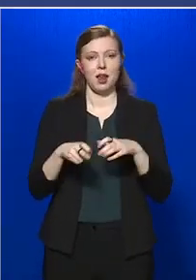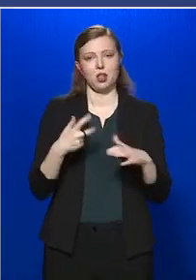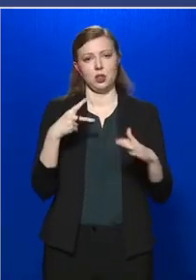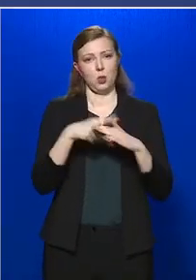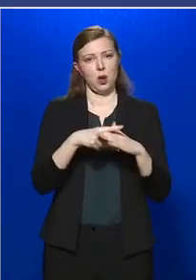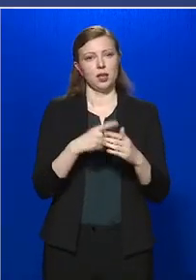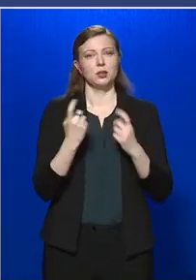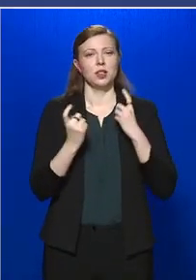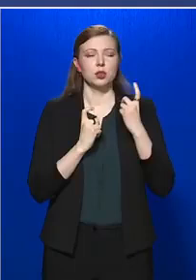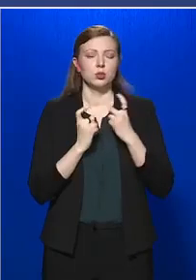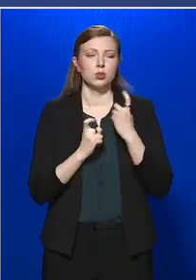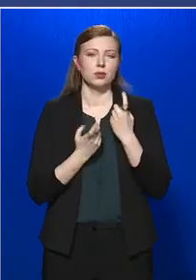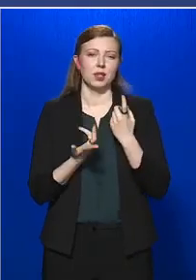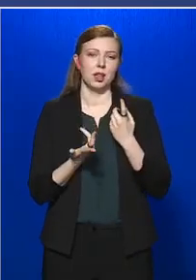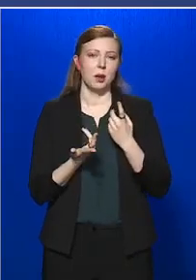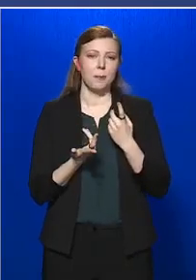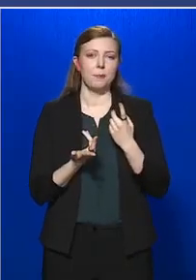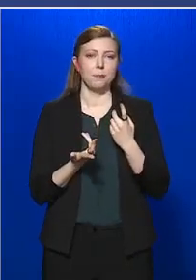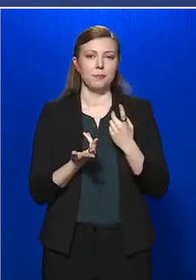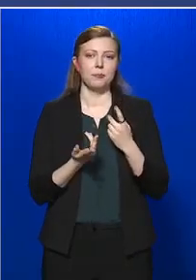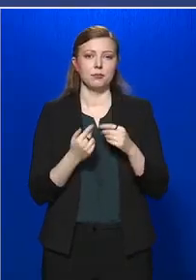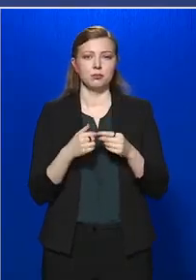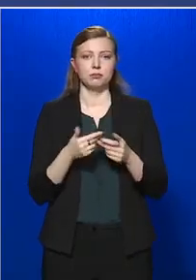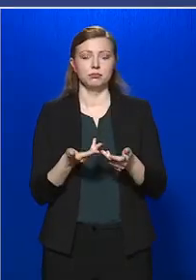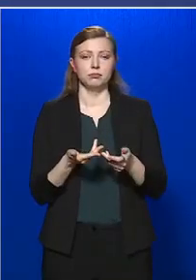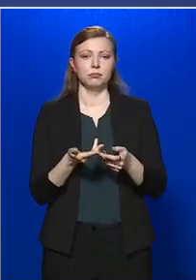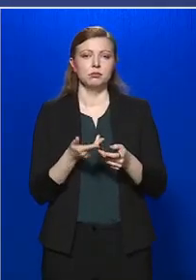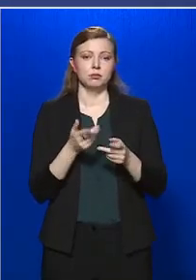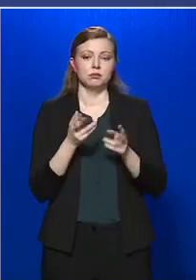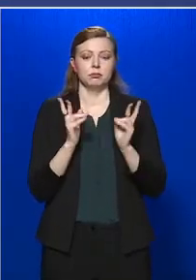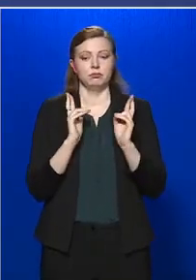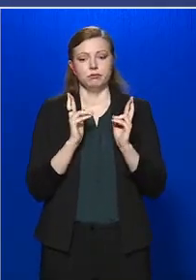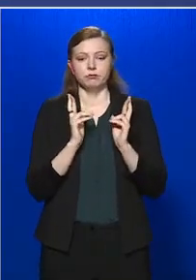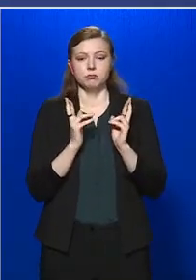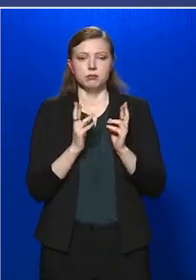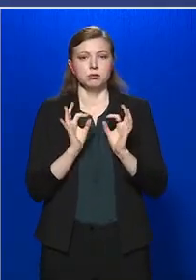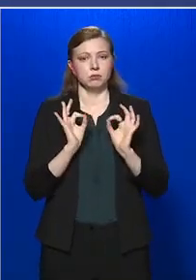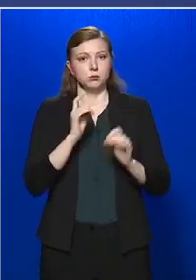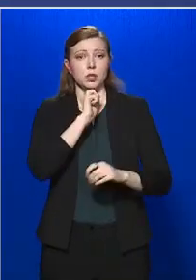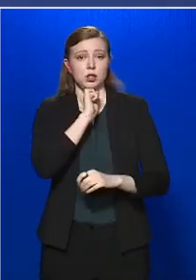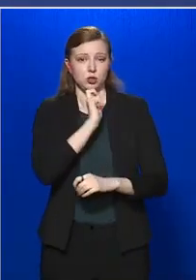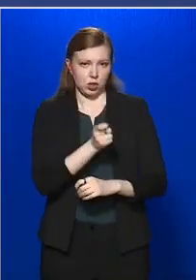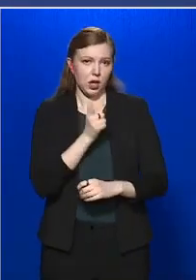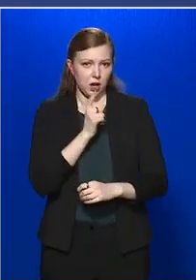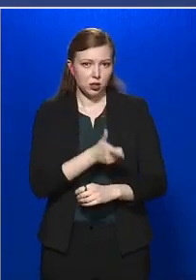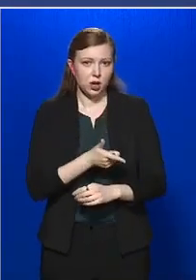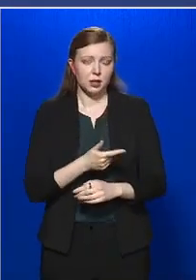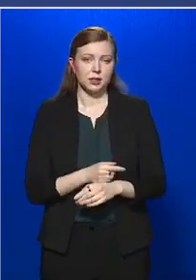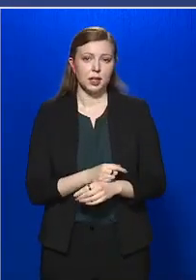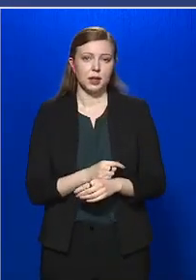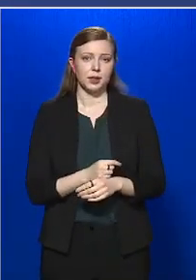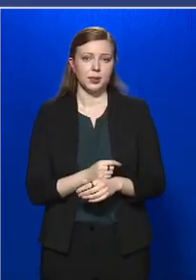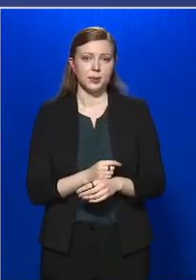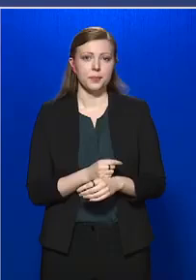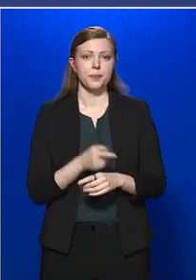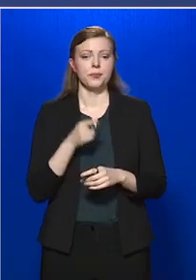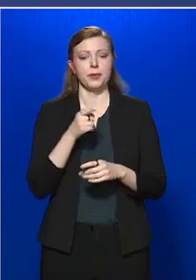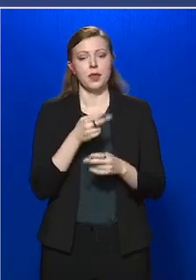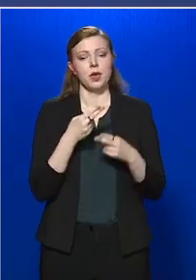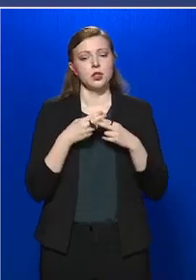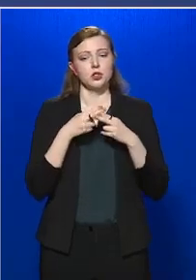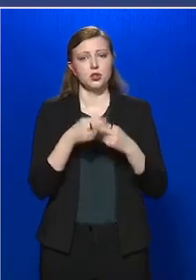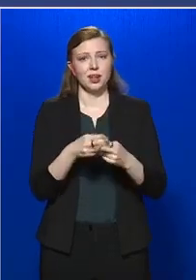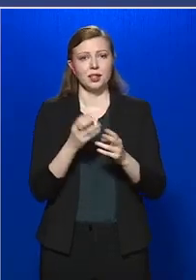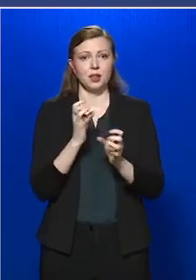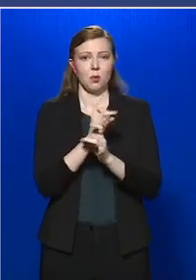vélem, hogy meghozzák a hozzájuk fűzött reményt, azaz, hogy szolgálják